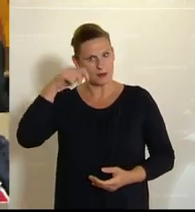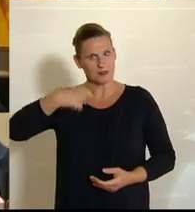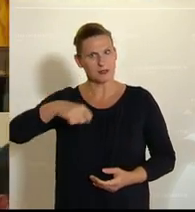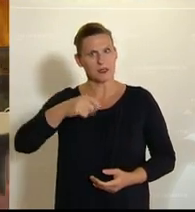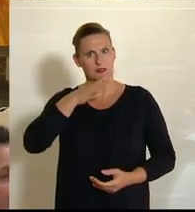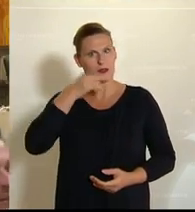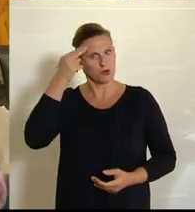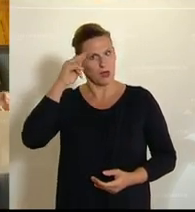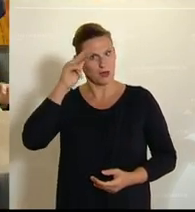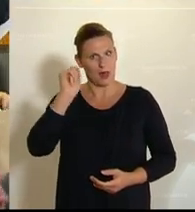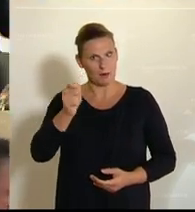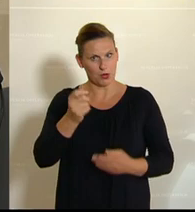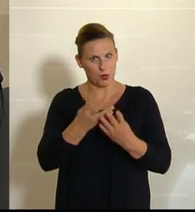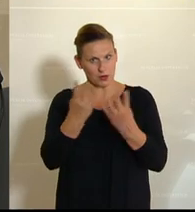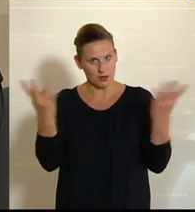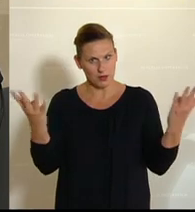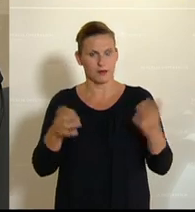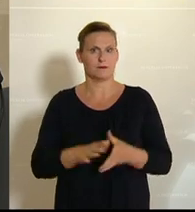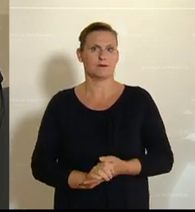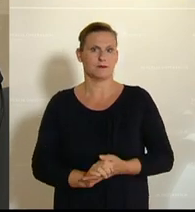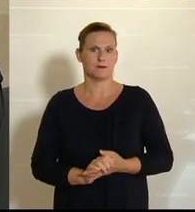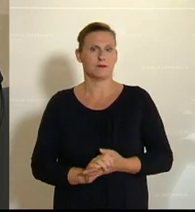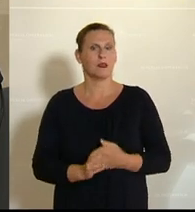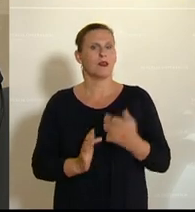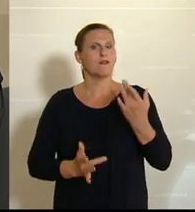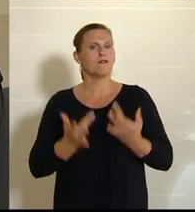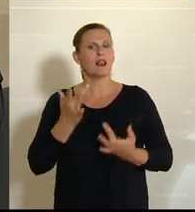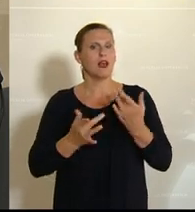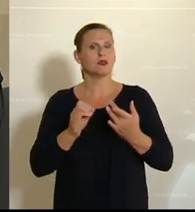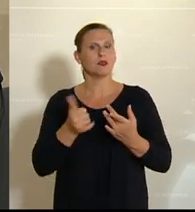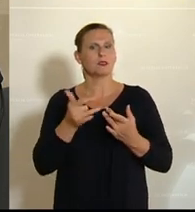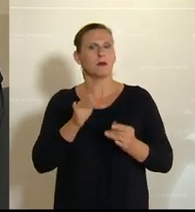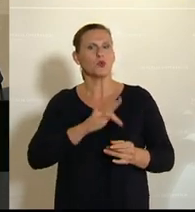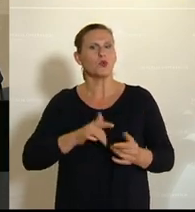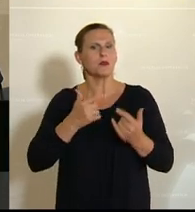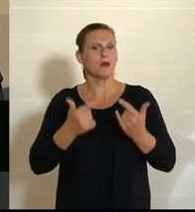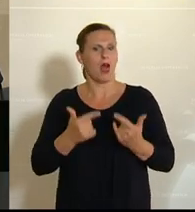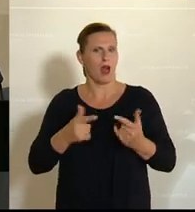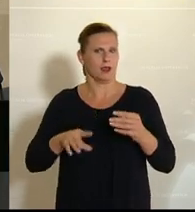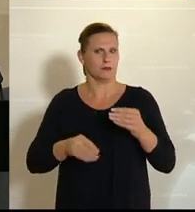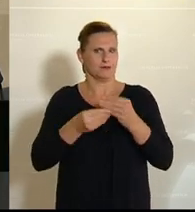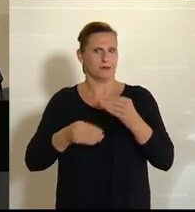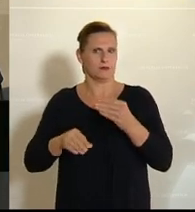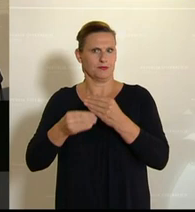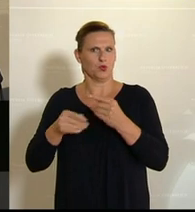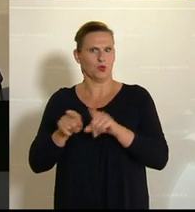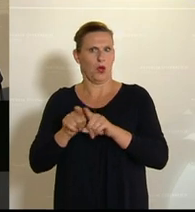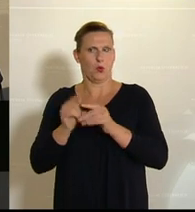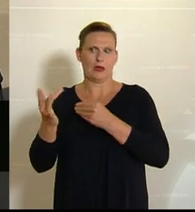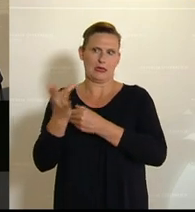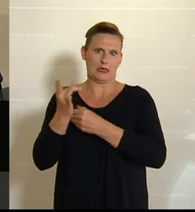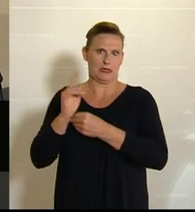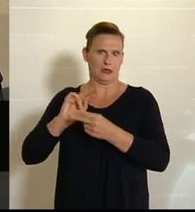Sehr Damen und Herren Abgeordnete, vielleicht zunächst mal ein paar grundsätzliche Anmerkungen, um dann auch auf die Kritik